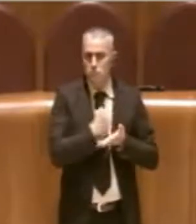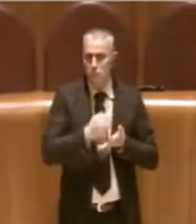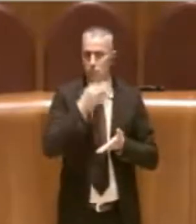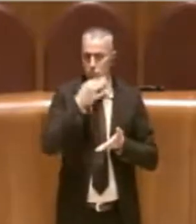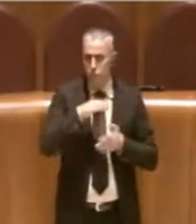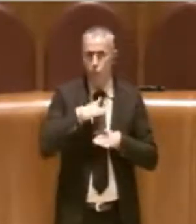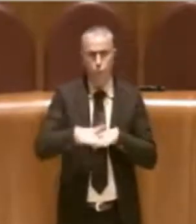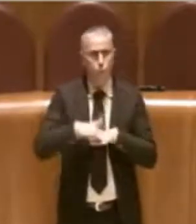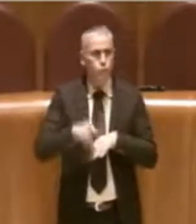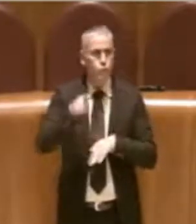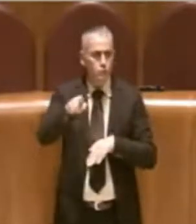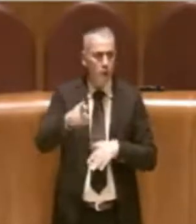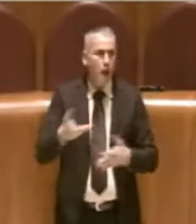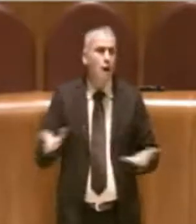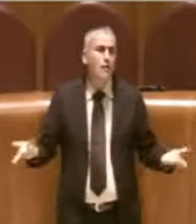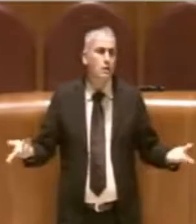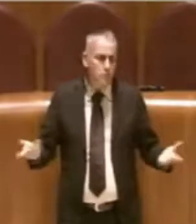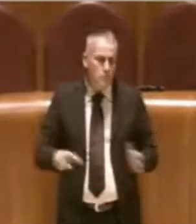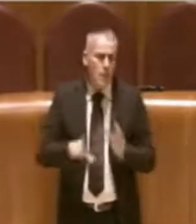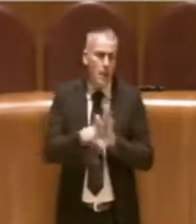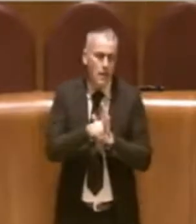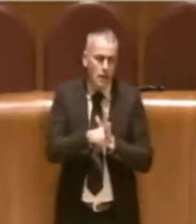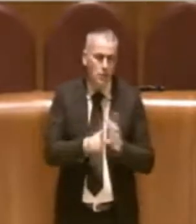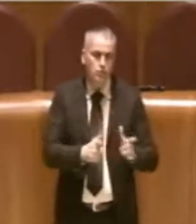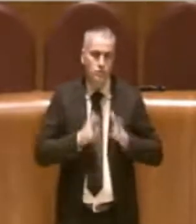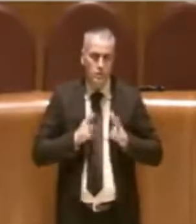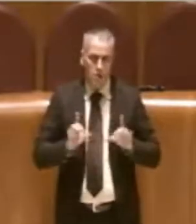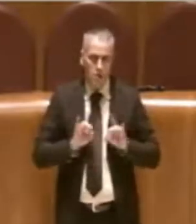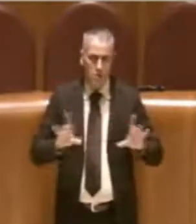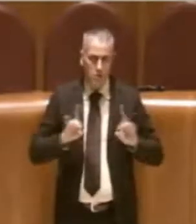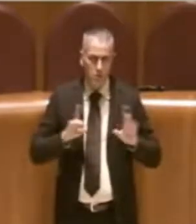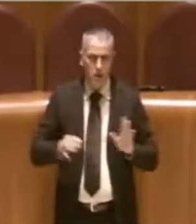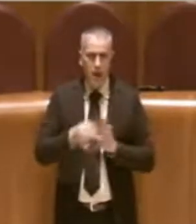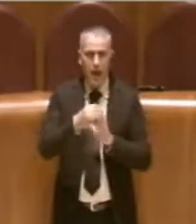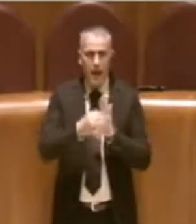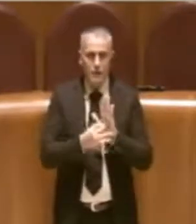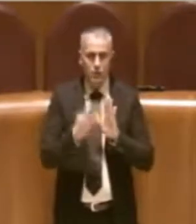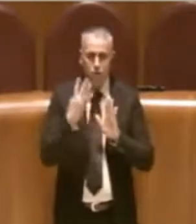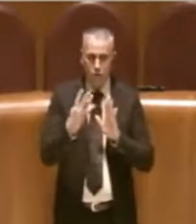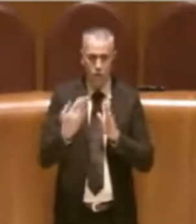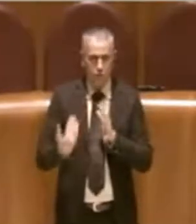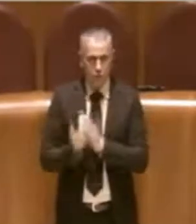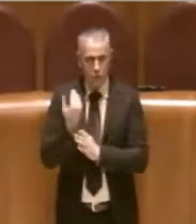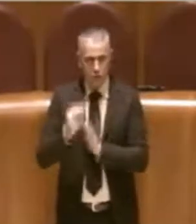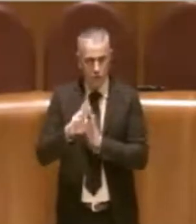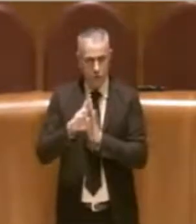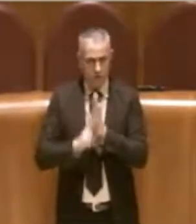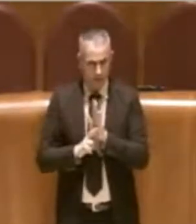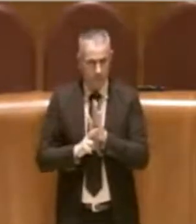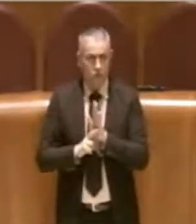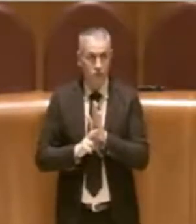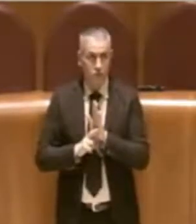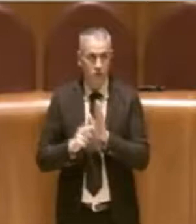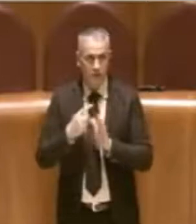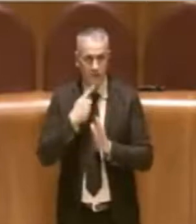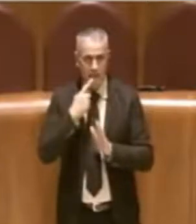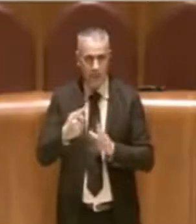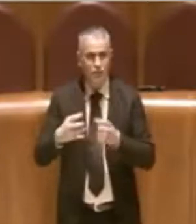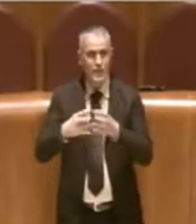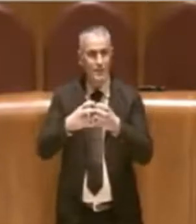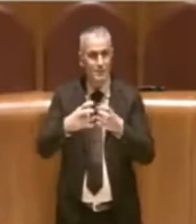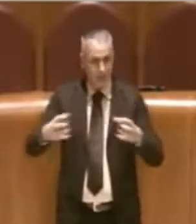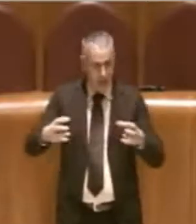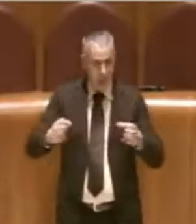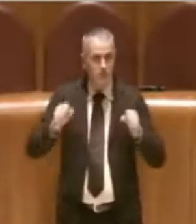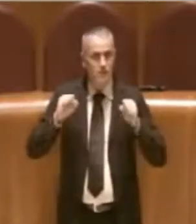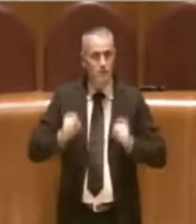ovviamente lo faremo e andremo appunto nell'articolo 4 del nuovo regolamento, laddove diciamo che gli impianti possono essere